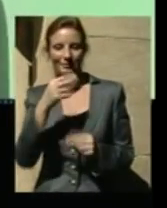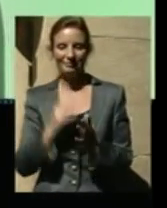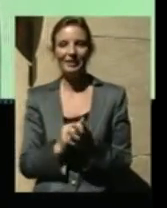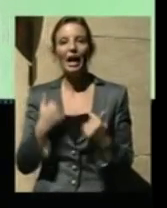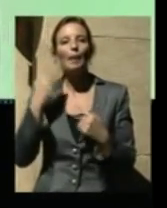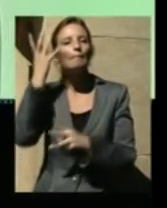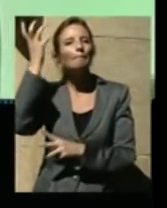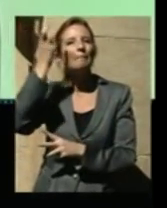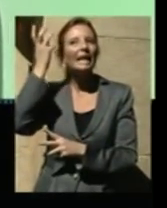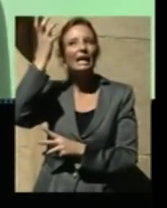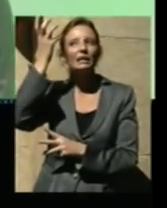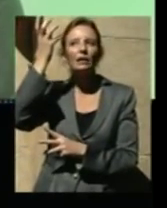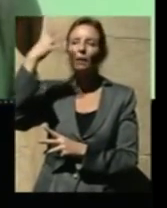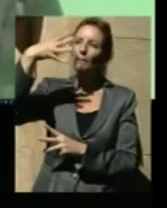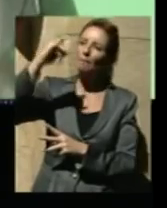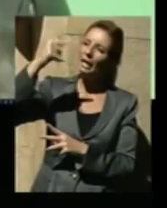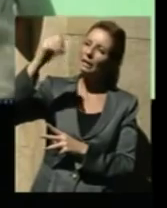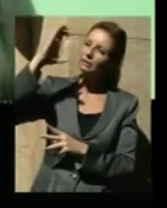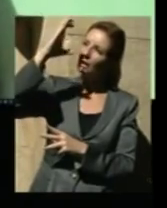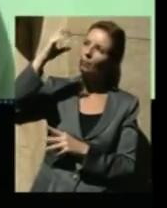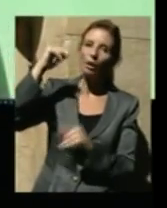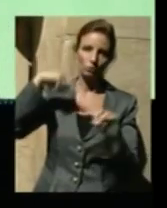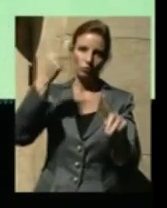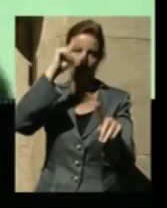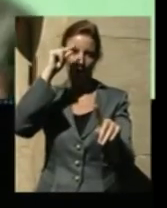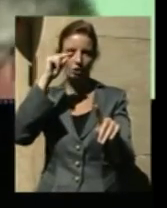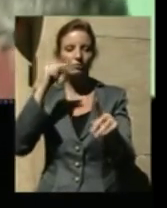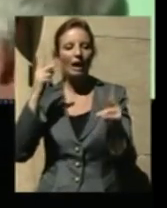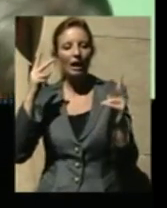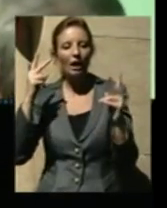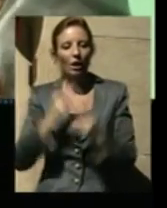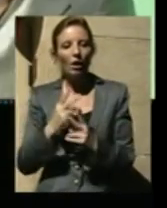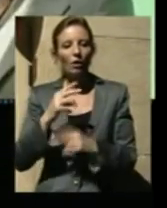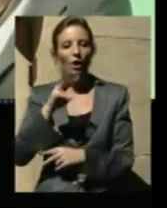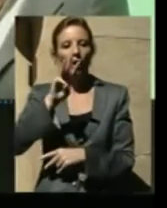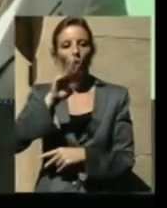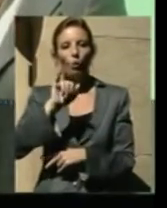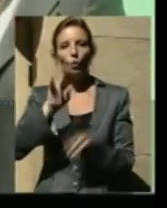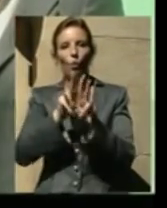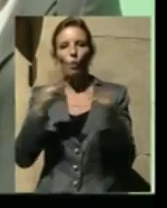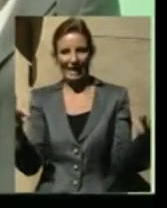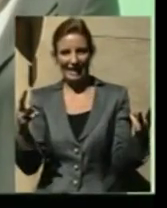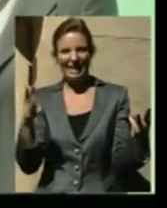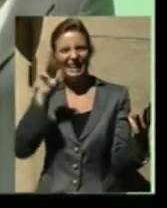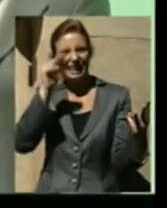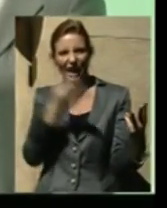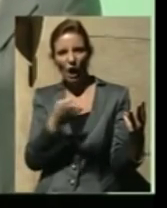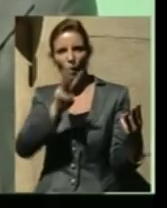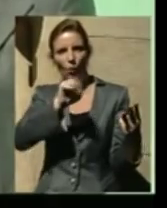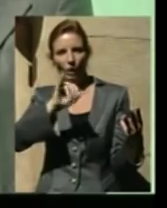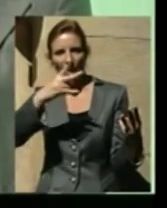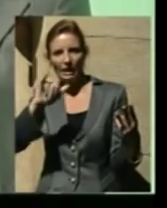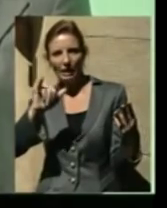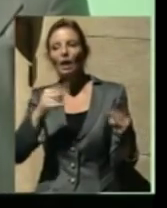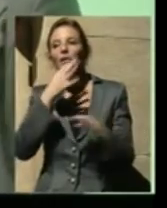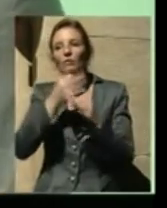termine non sia nuovo a nessuno di voi, però probabilmente non sapete con esattezza che cos'è. È un sito web dove chiunque può scrivere qualcosa,